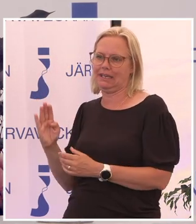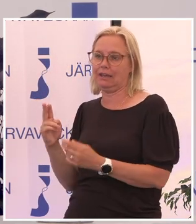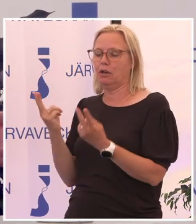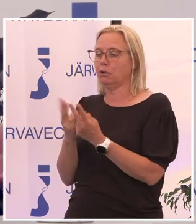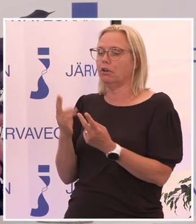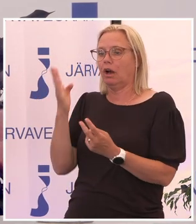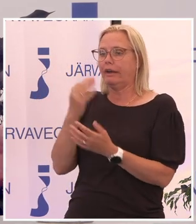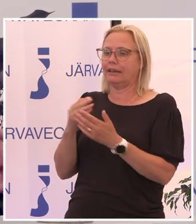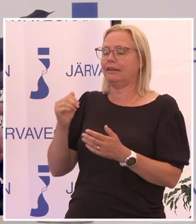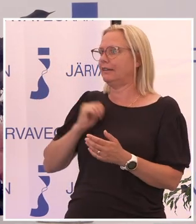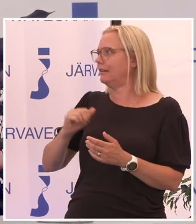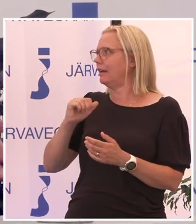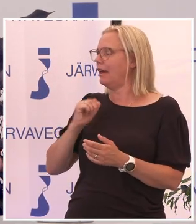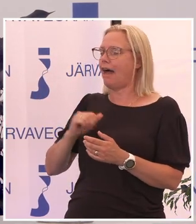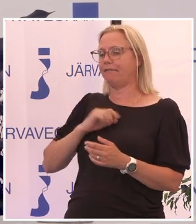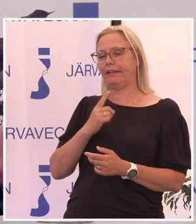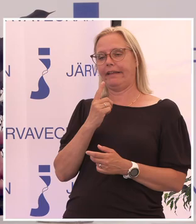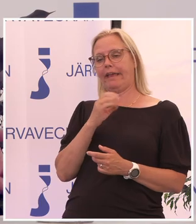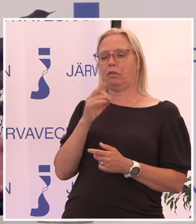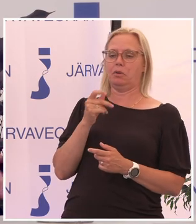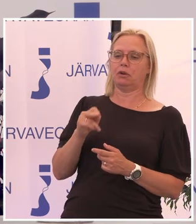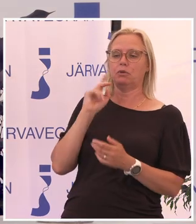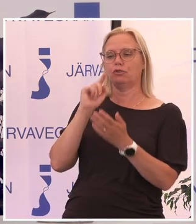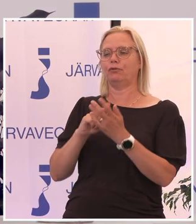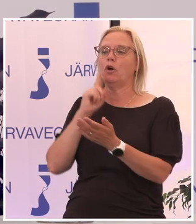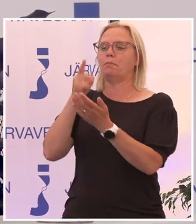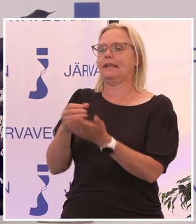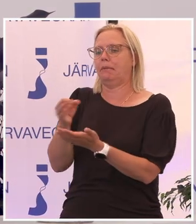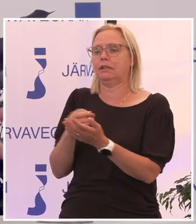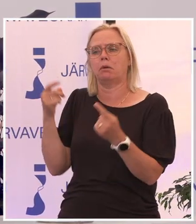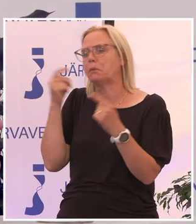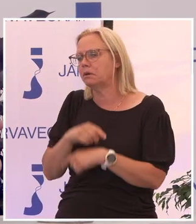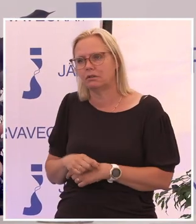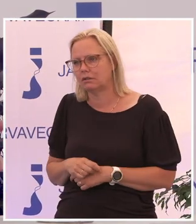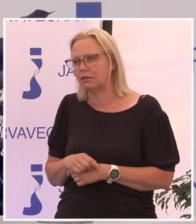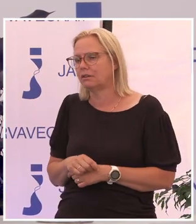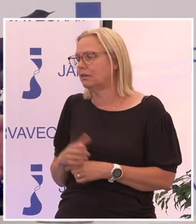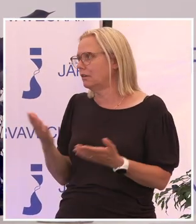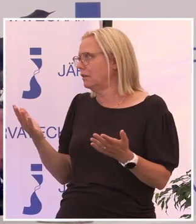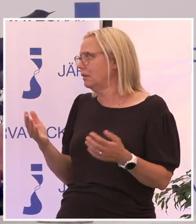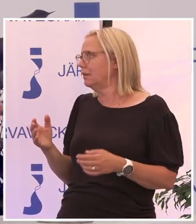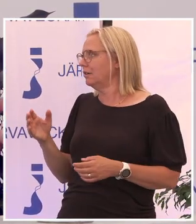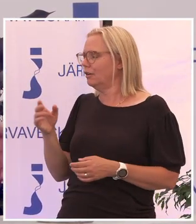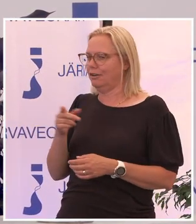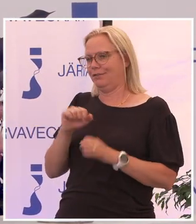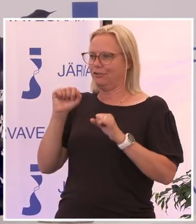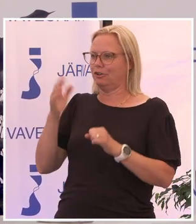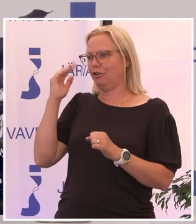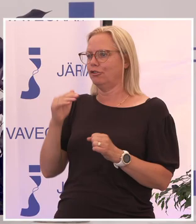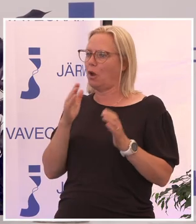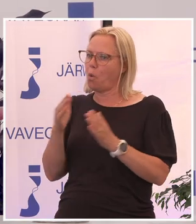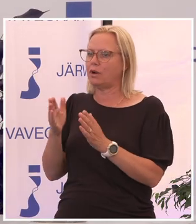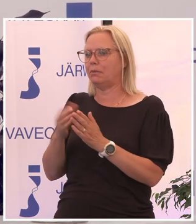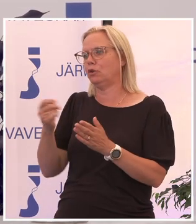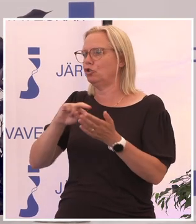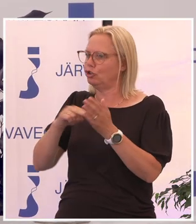använda hundra spänn av sina pengar för att köpa hem en pizza. då har vi ju inte, det skulle vi kunna ordna oss med något system